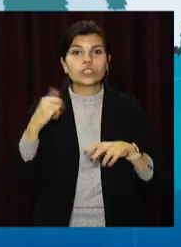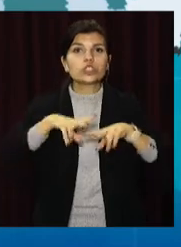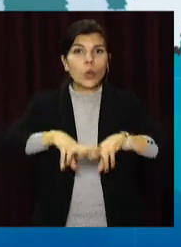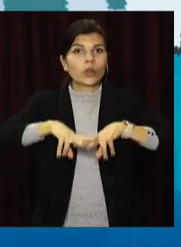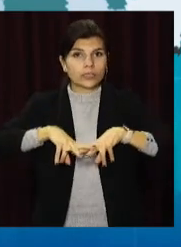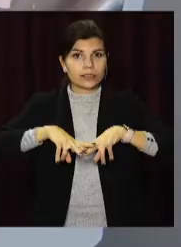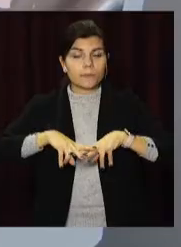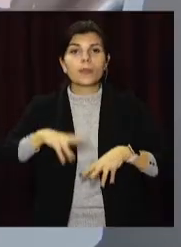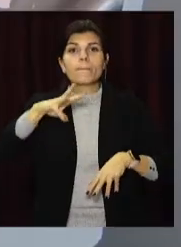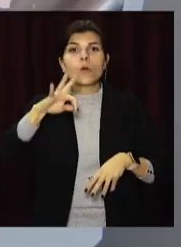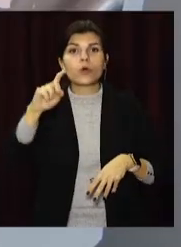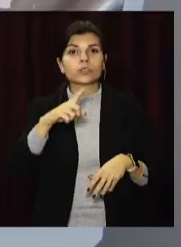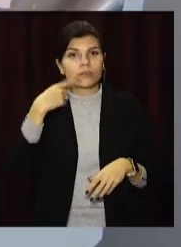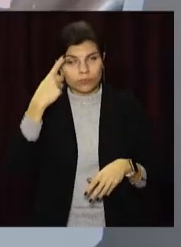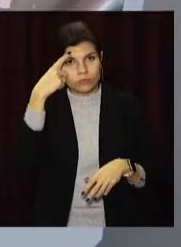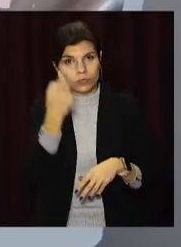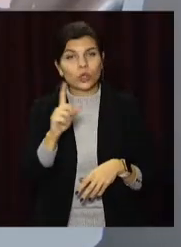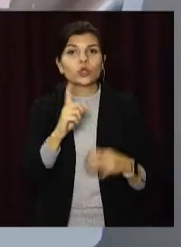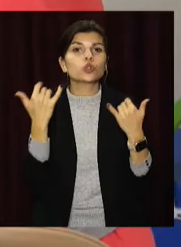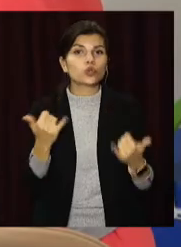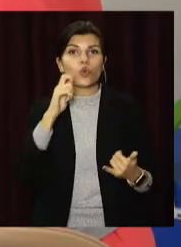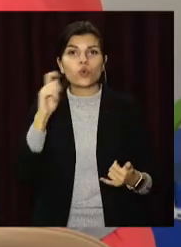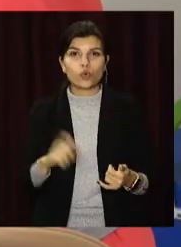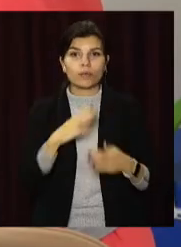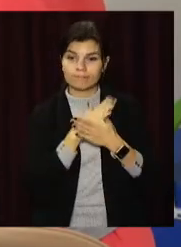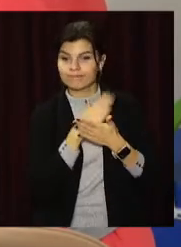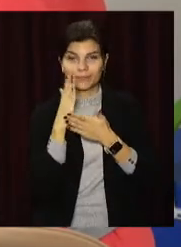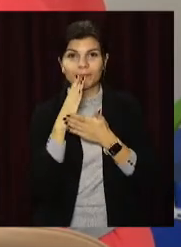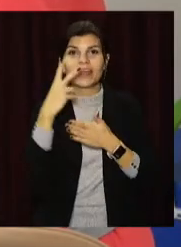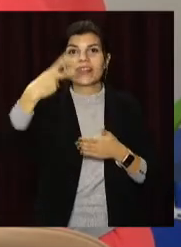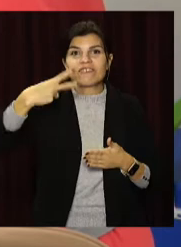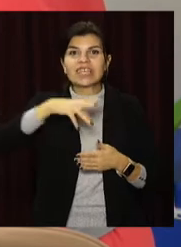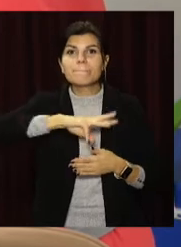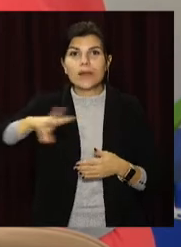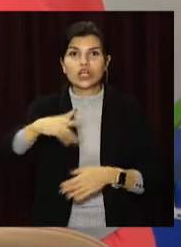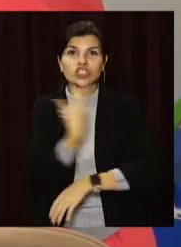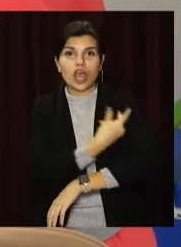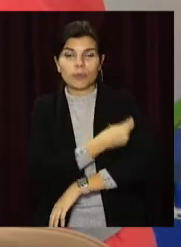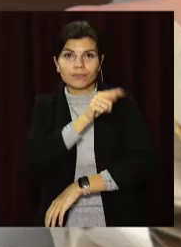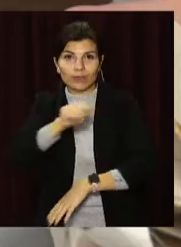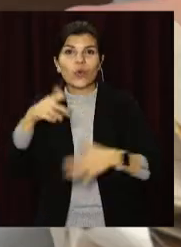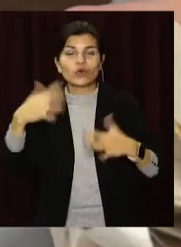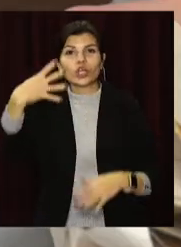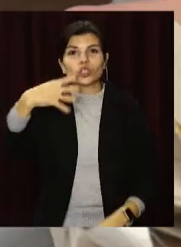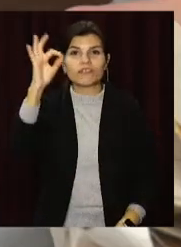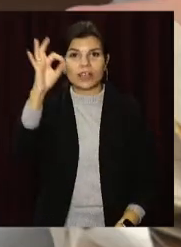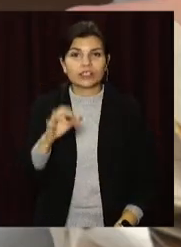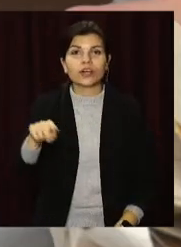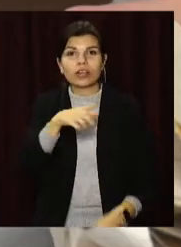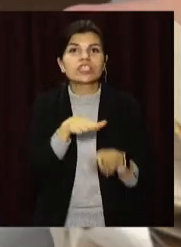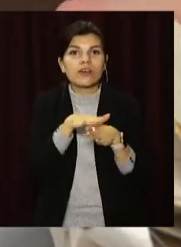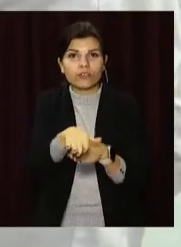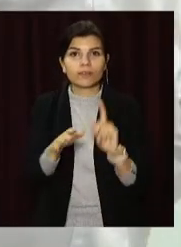столиця. У МОЗ повідомляють, сьогодні Україна перетнула позначку у 20 мільйонів щеплених. 40% з них